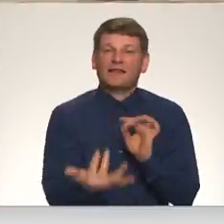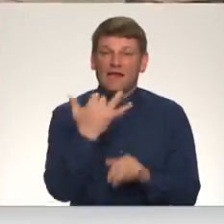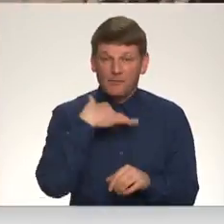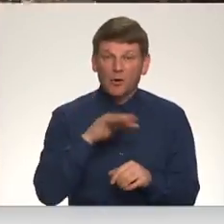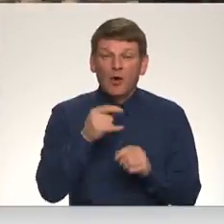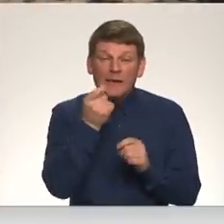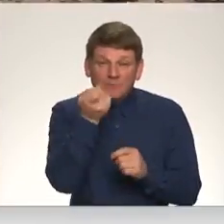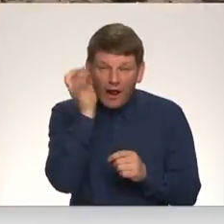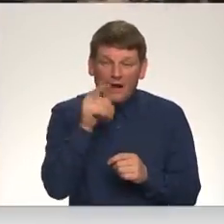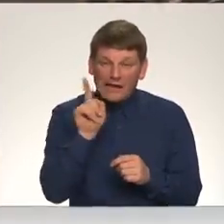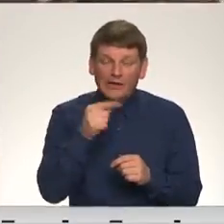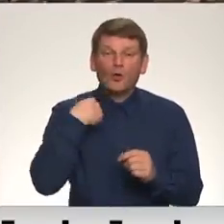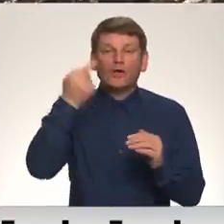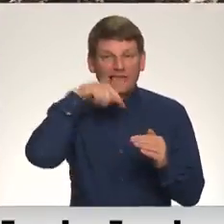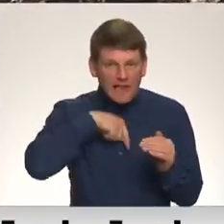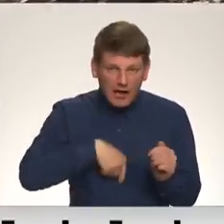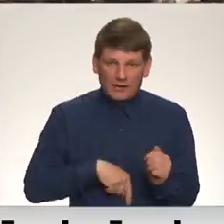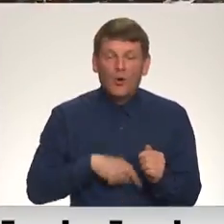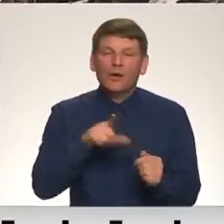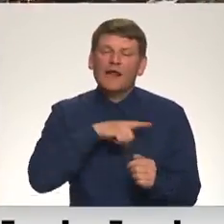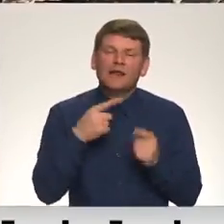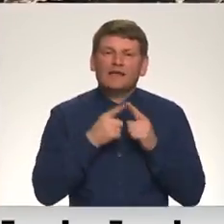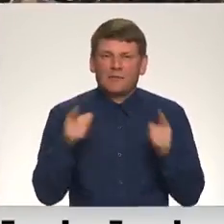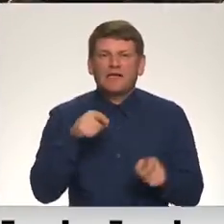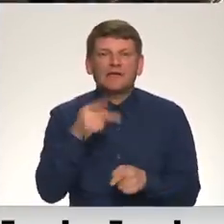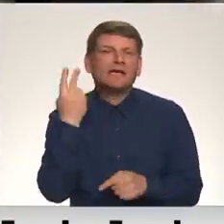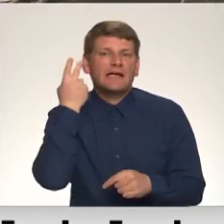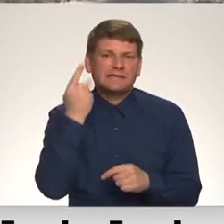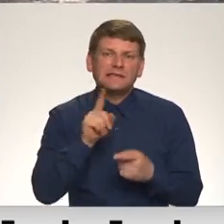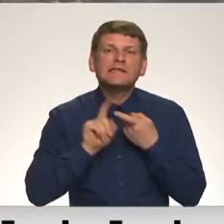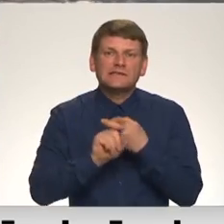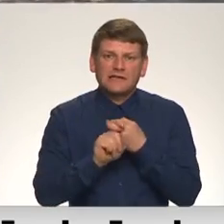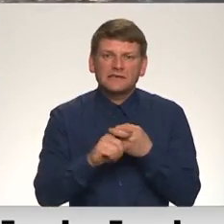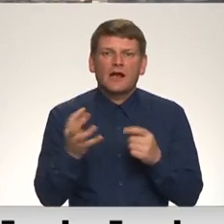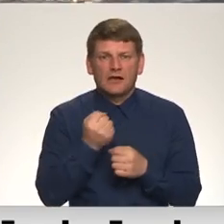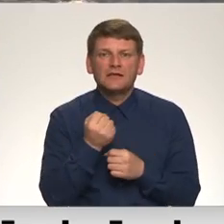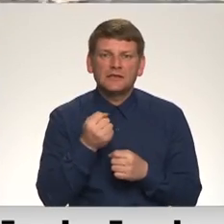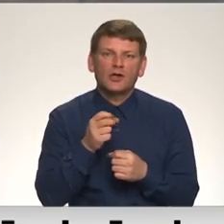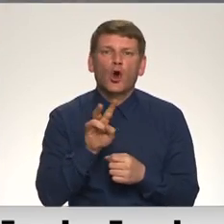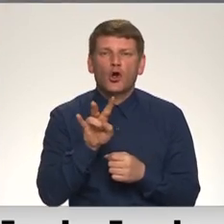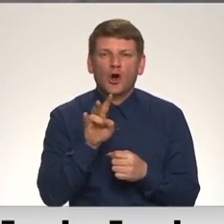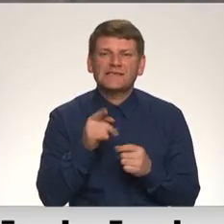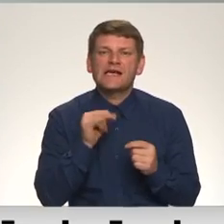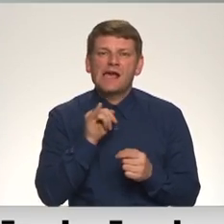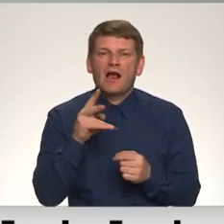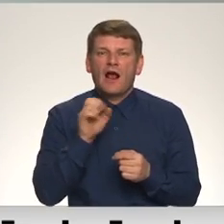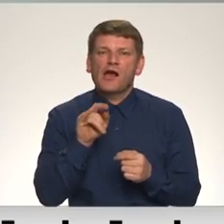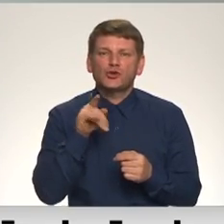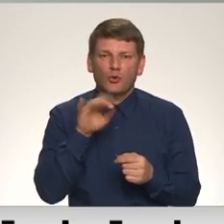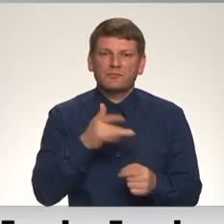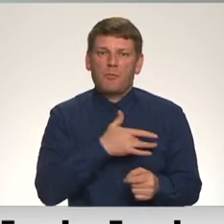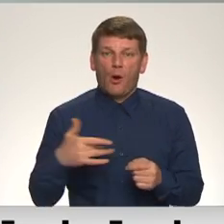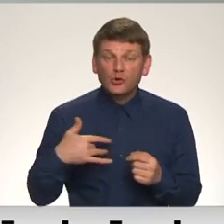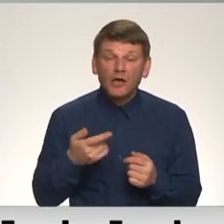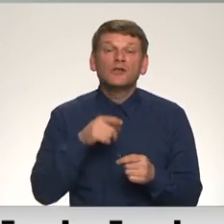sīkāk, viņi ir jau dziļāk, mēs ielpojam. Ilgtermiņā tie riski ir saistīti ar hronisku ieklaistumu attīstību plaušās. Es